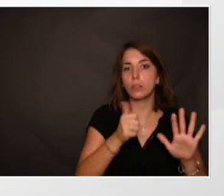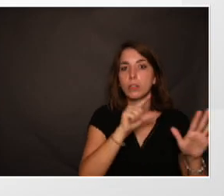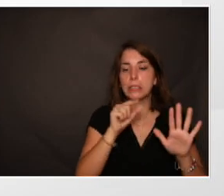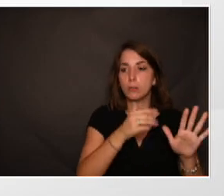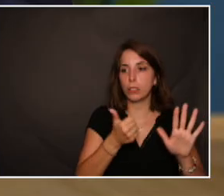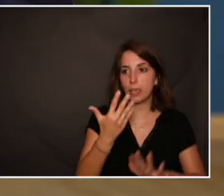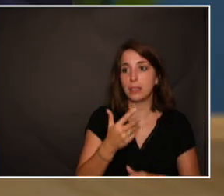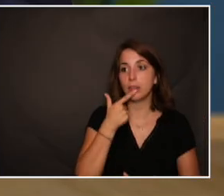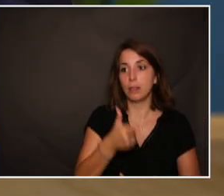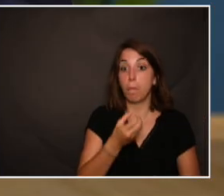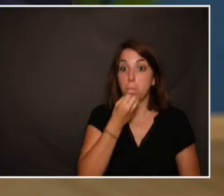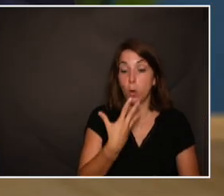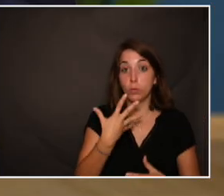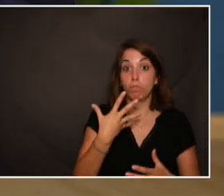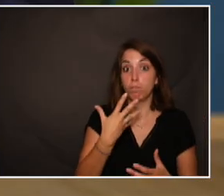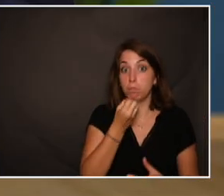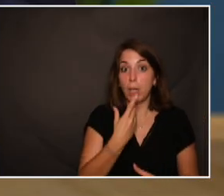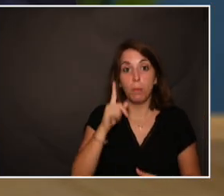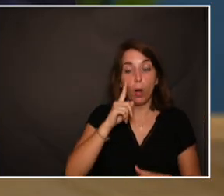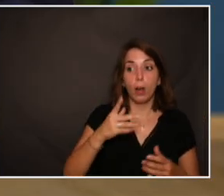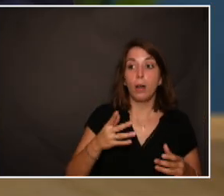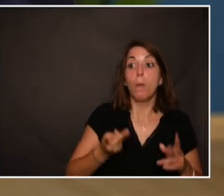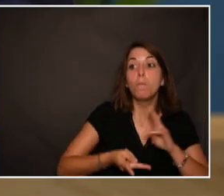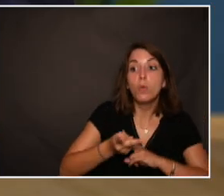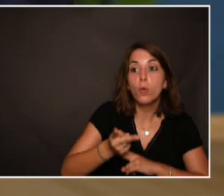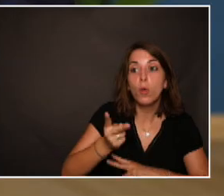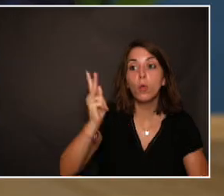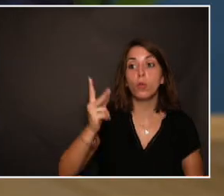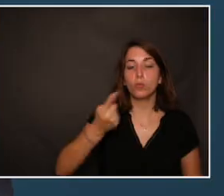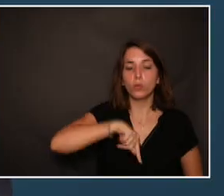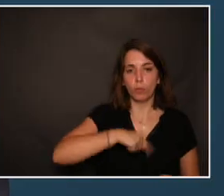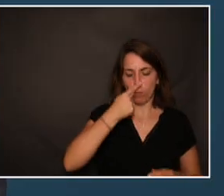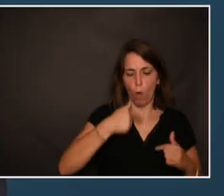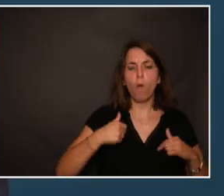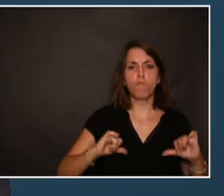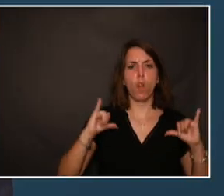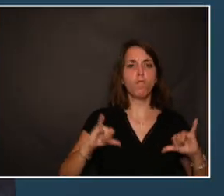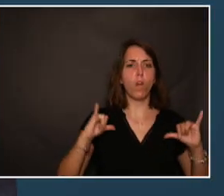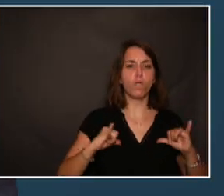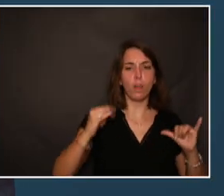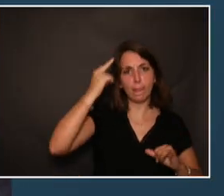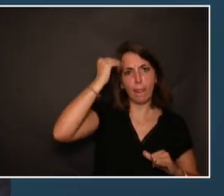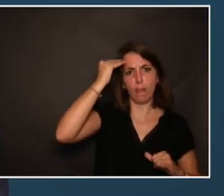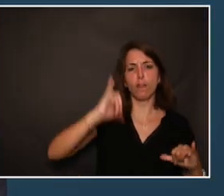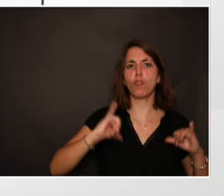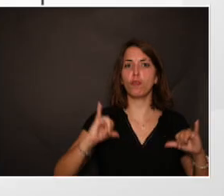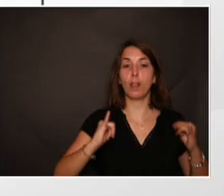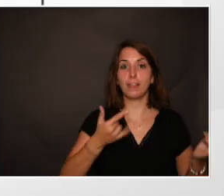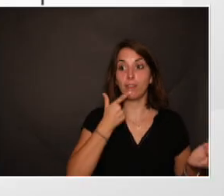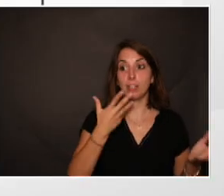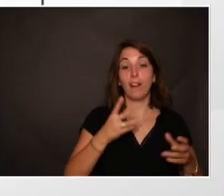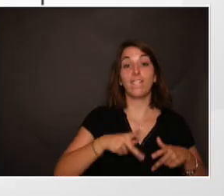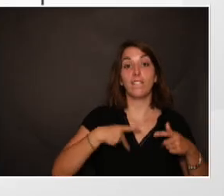est une bonne chose parce que plus on va se sentir jeune dans sa tête, plus on aura une survie